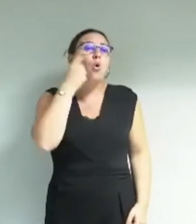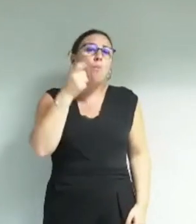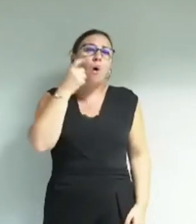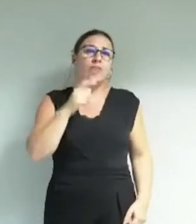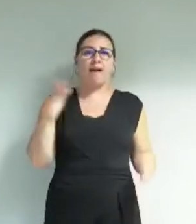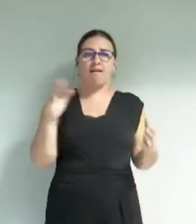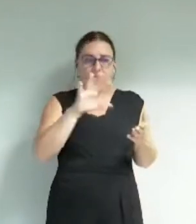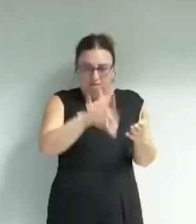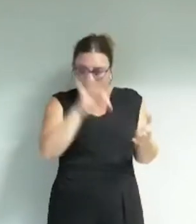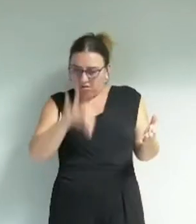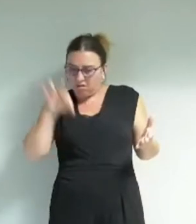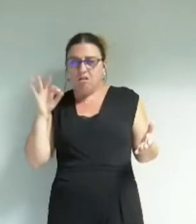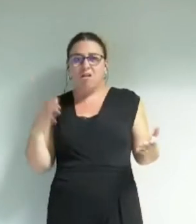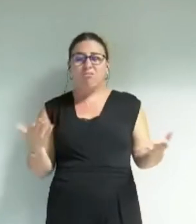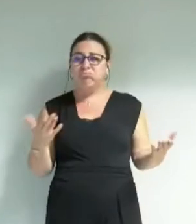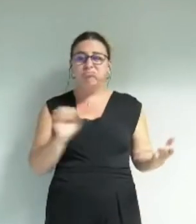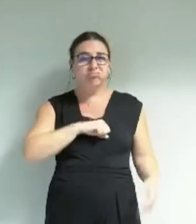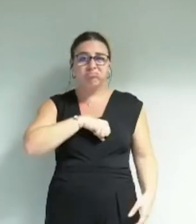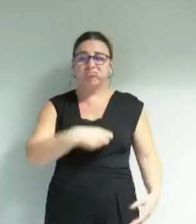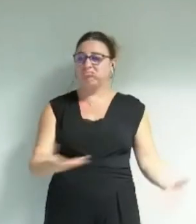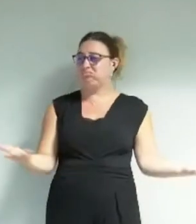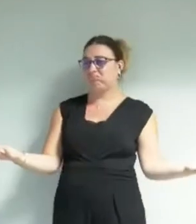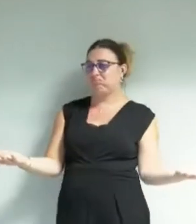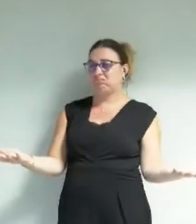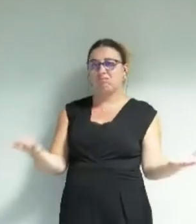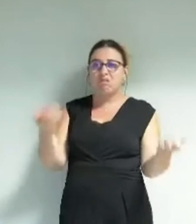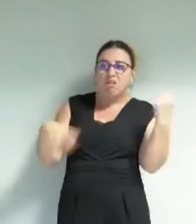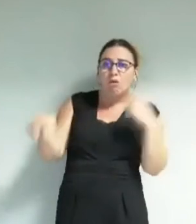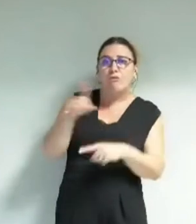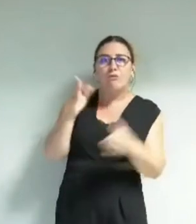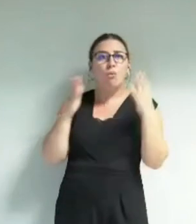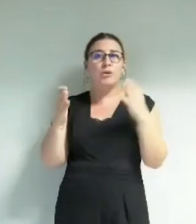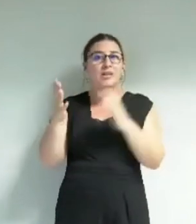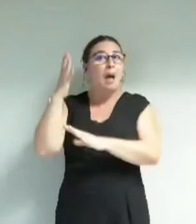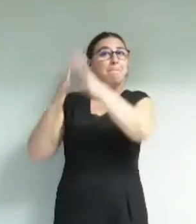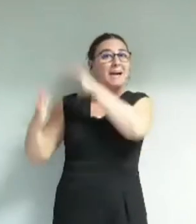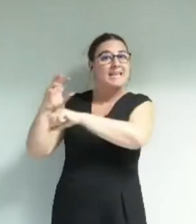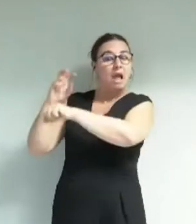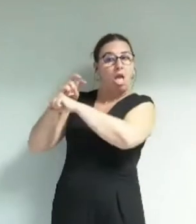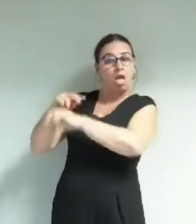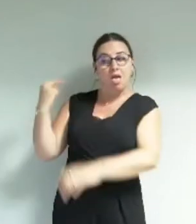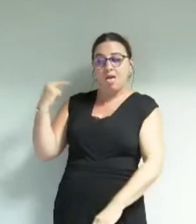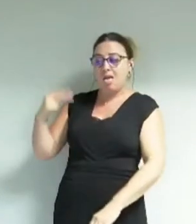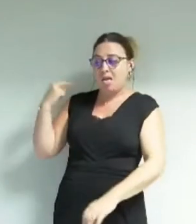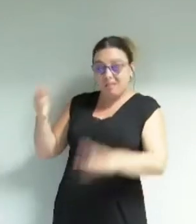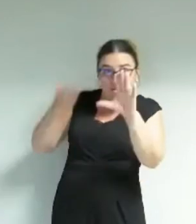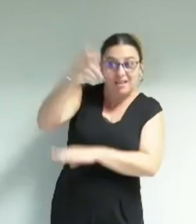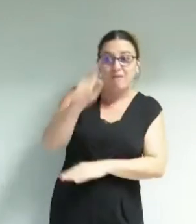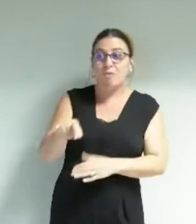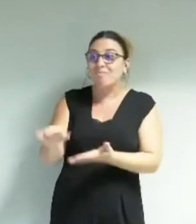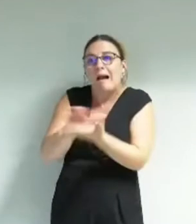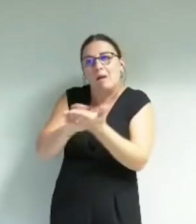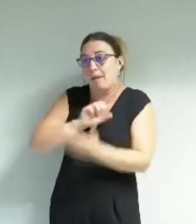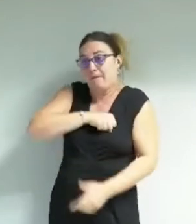de ces documents et donc ça me dit simplement que vous vivez peut-être un petit peu trop dans le passé et voilà j'en suis navré pour vous